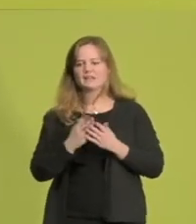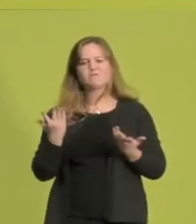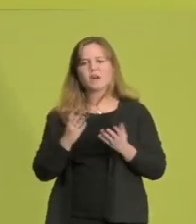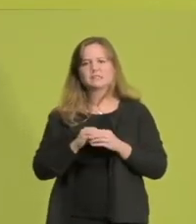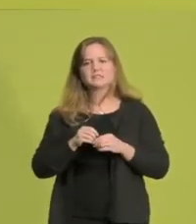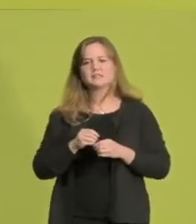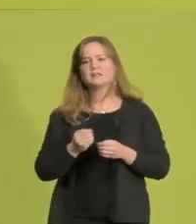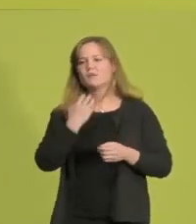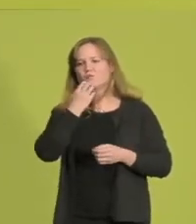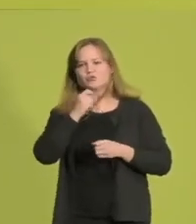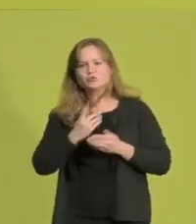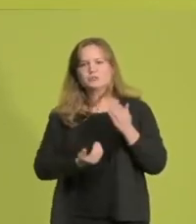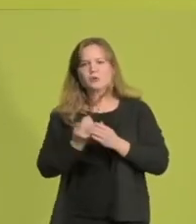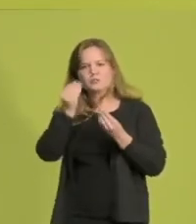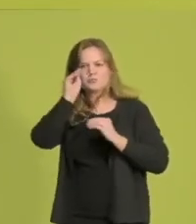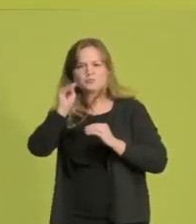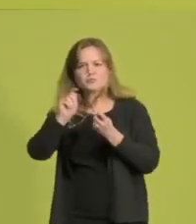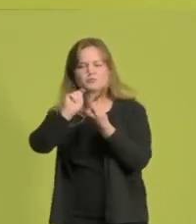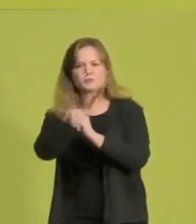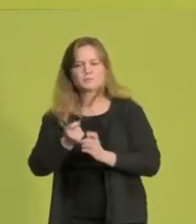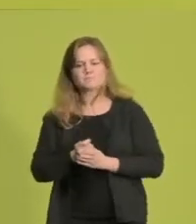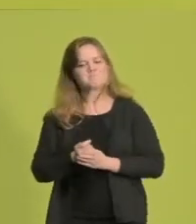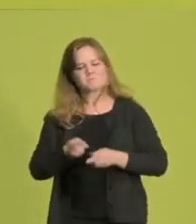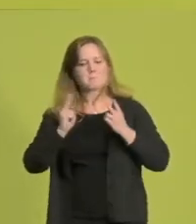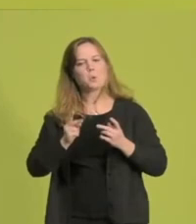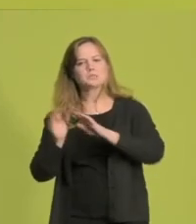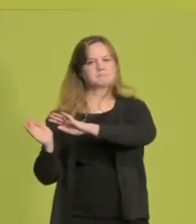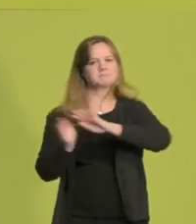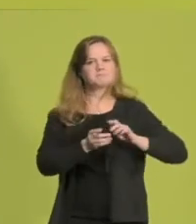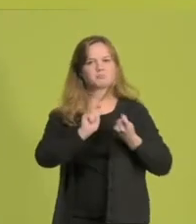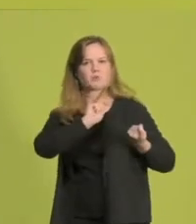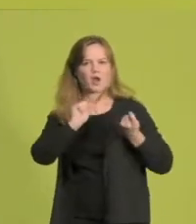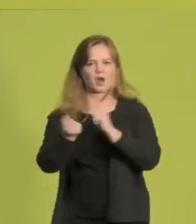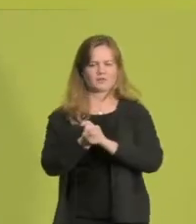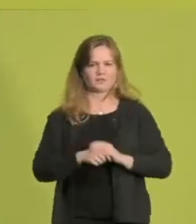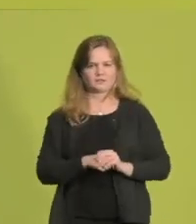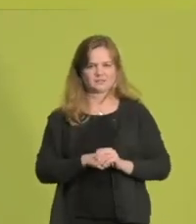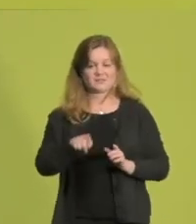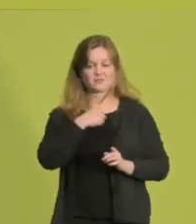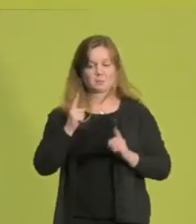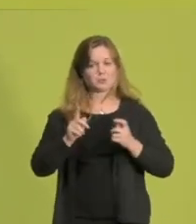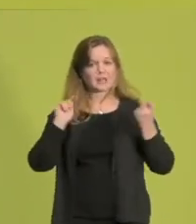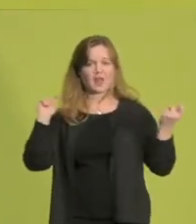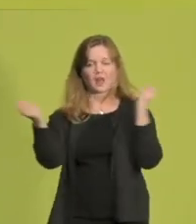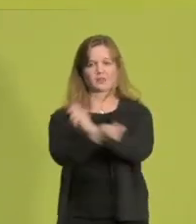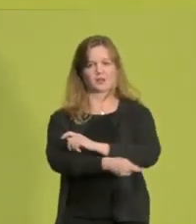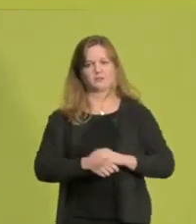Zukunft für NRW zu gestalten. Das muss anders werden. Das müssen wir ändern.